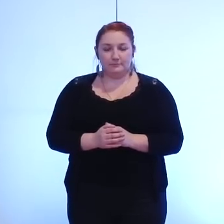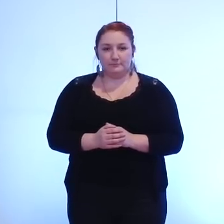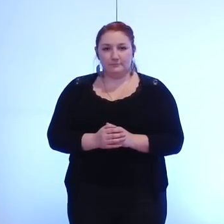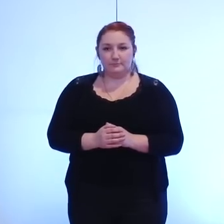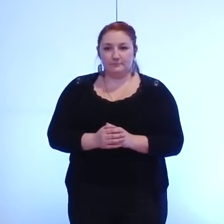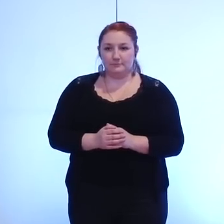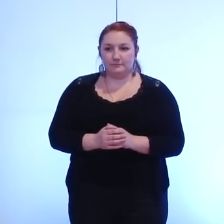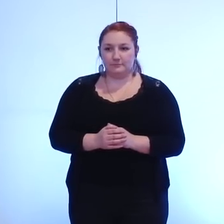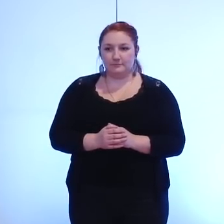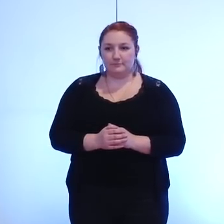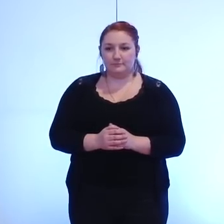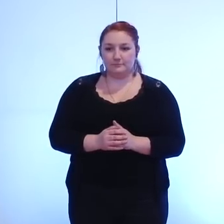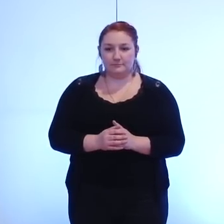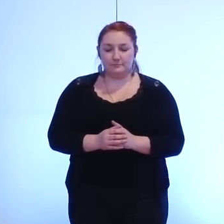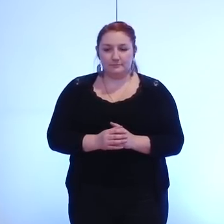ah d'accord, excusez-moi,